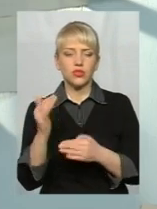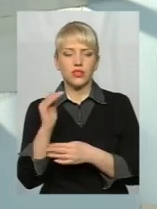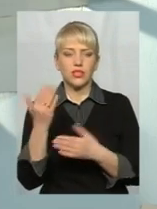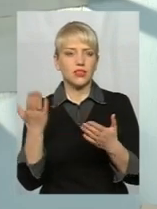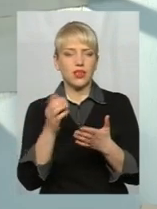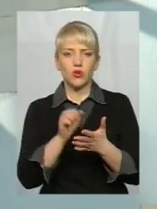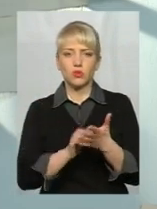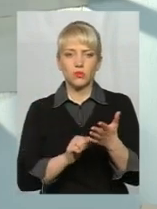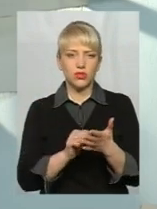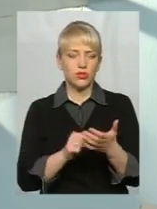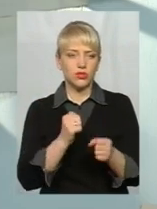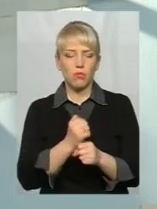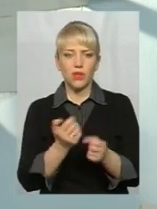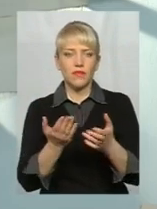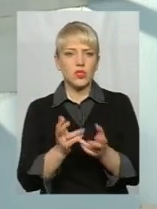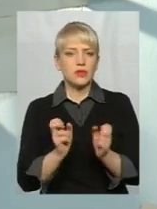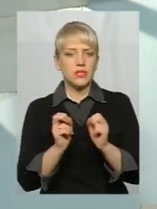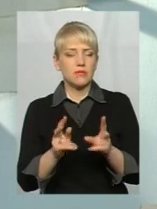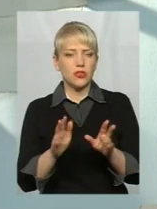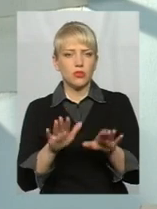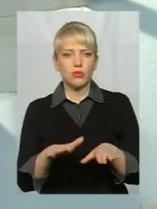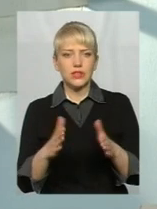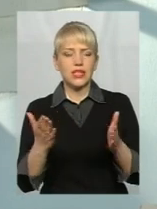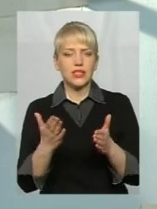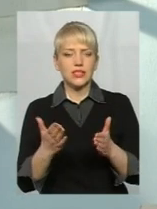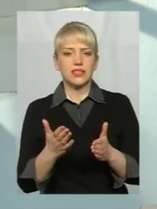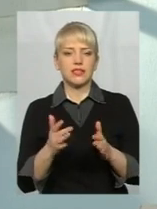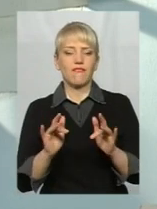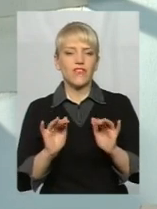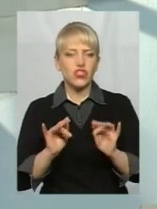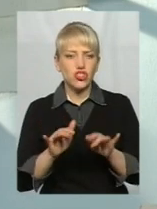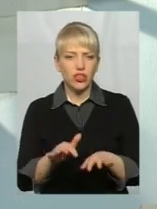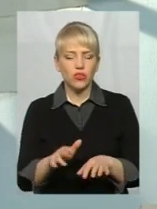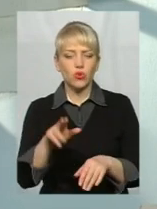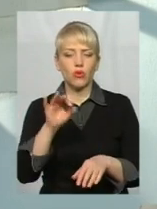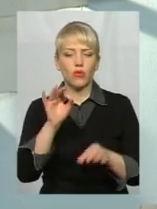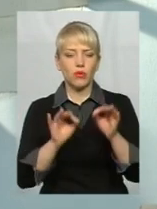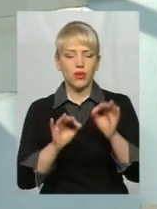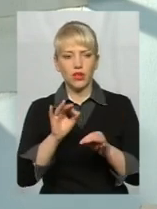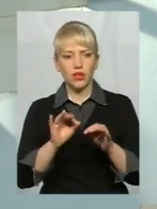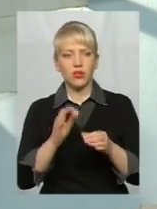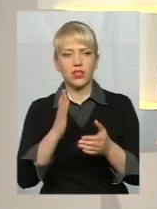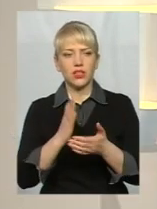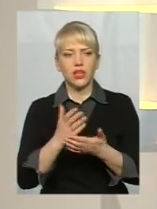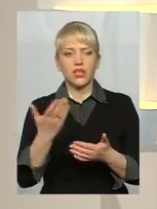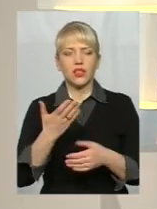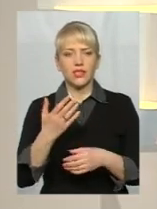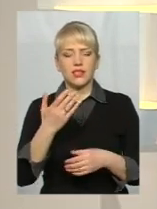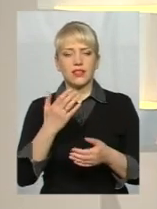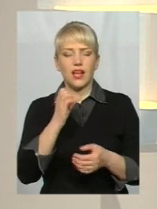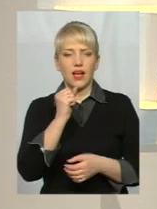небезпечному місці якийсь такий вчинок, то природою закладено в нашому організмі, що виробляється певна кількість